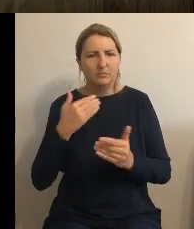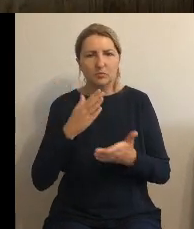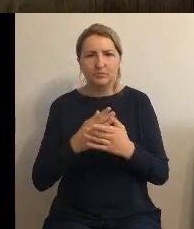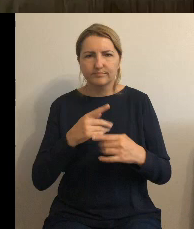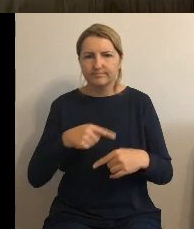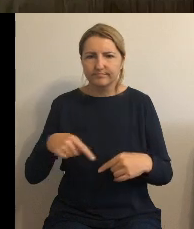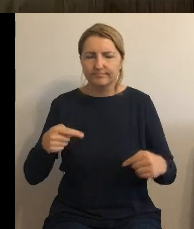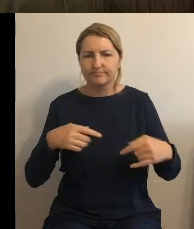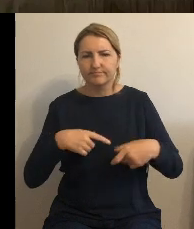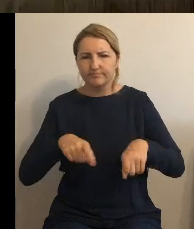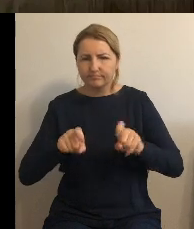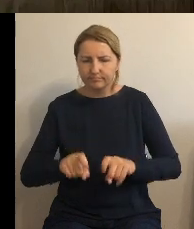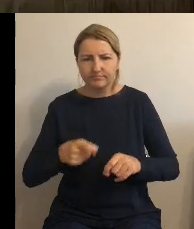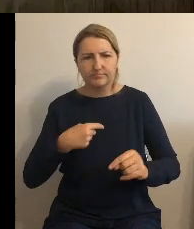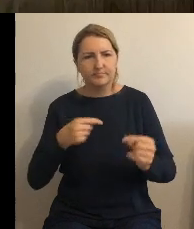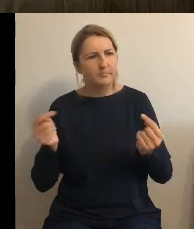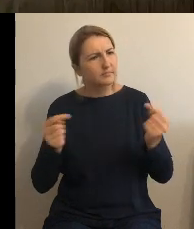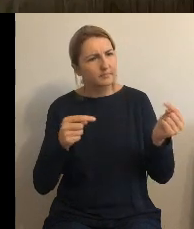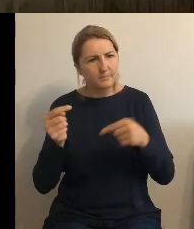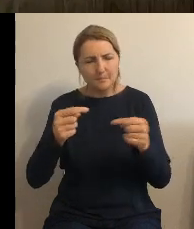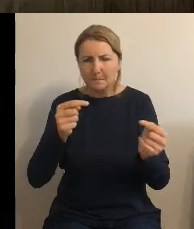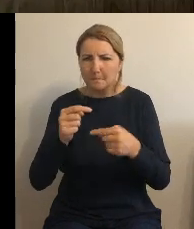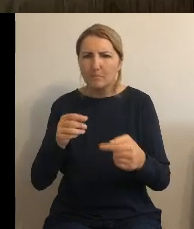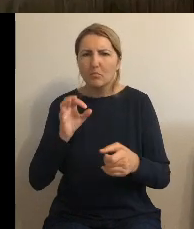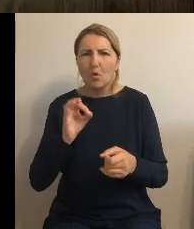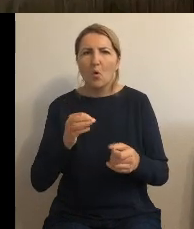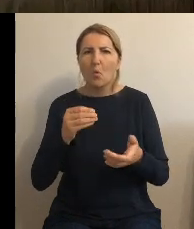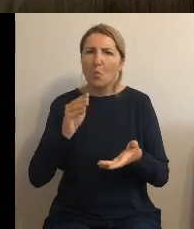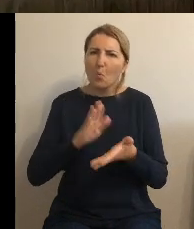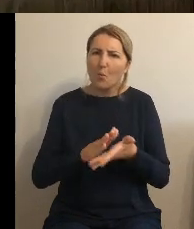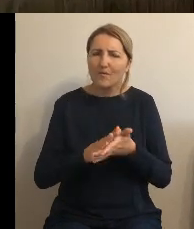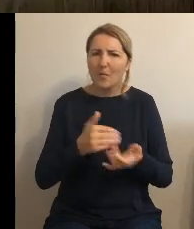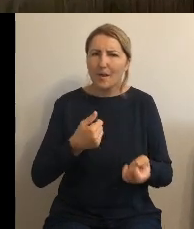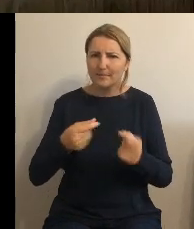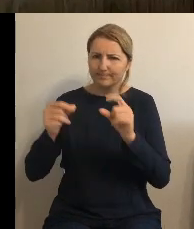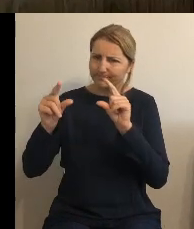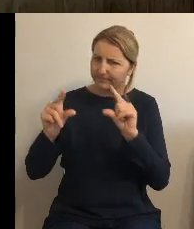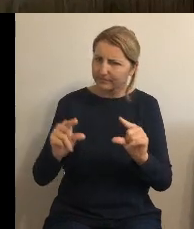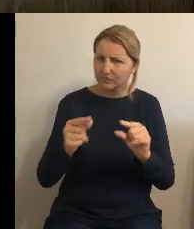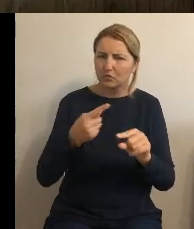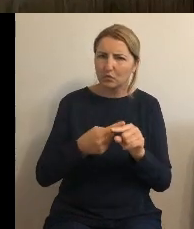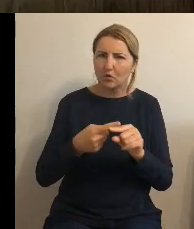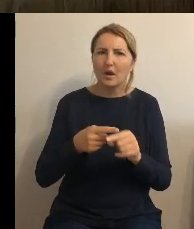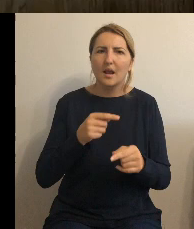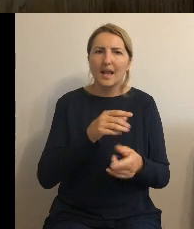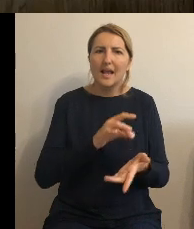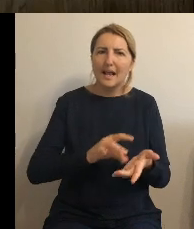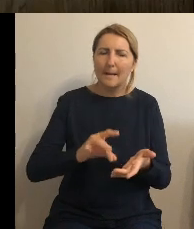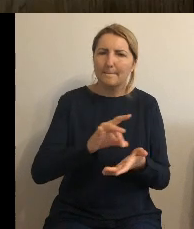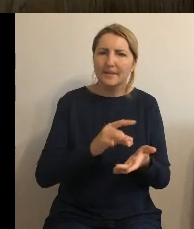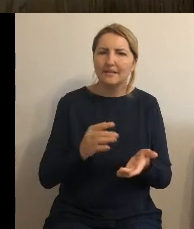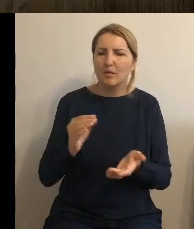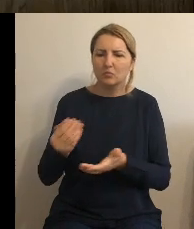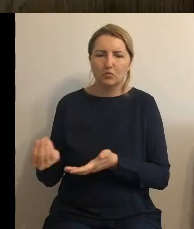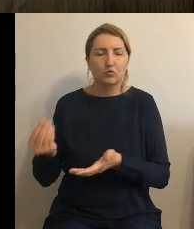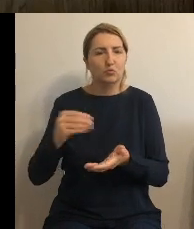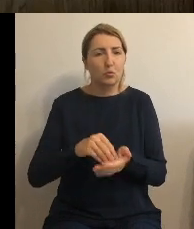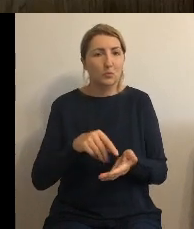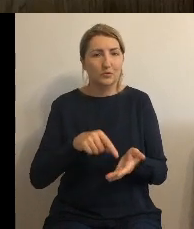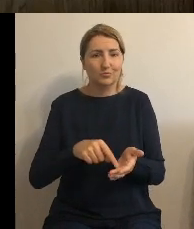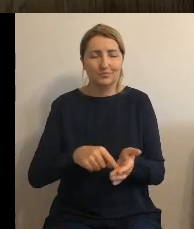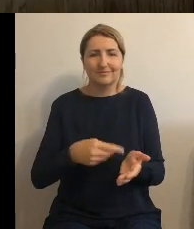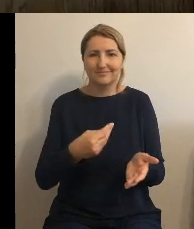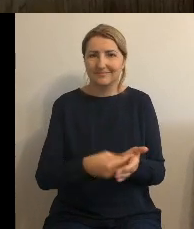przygotowywania stawek do uchwały obniżającej czyli gmina by rzeczywiście dopłacała do tych stawek które mogłyby być zatwierdzone